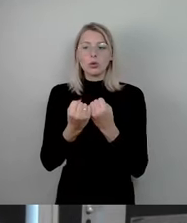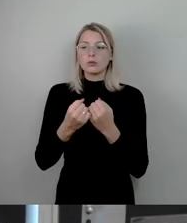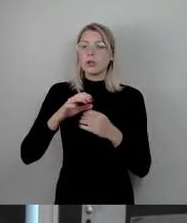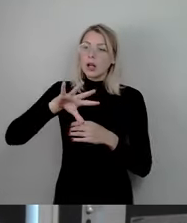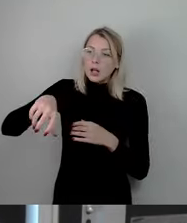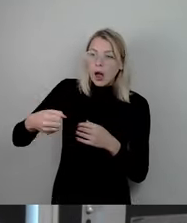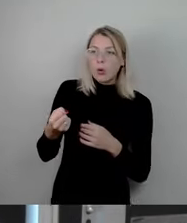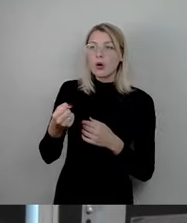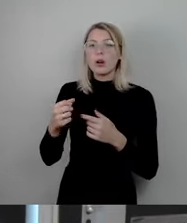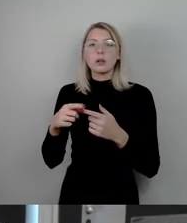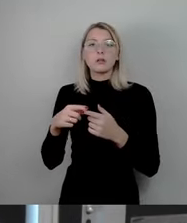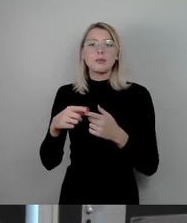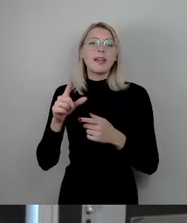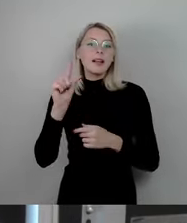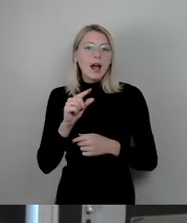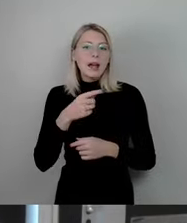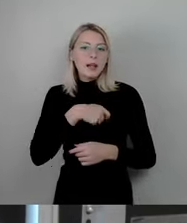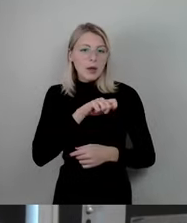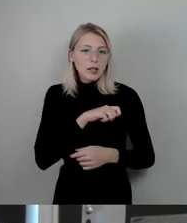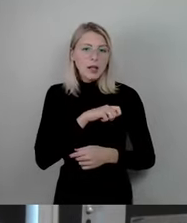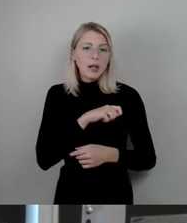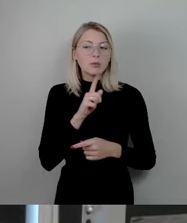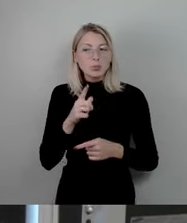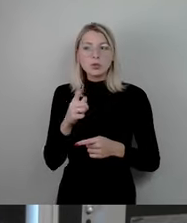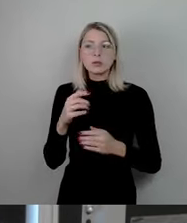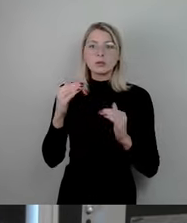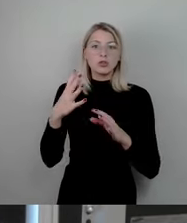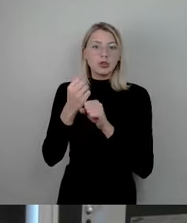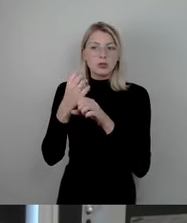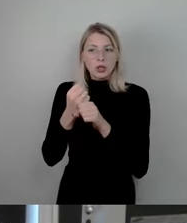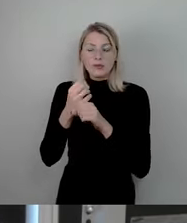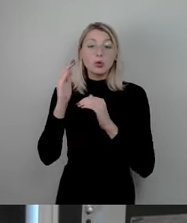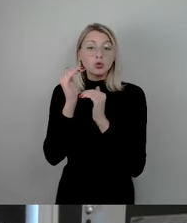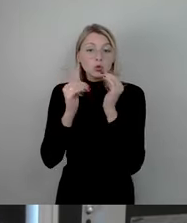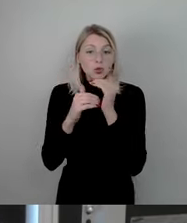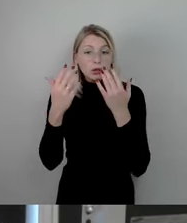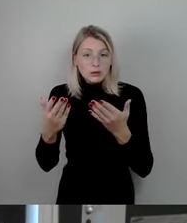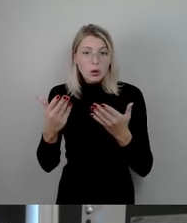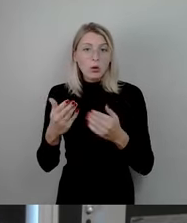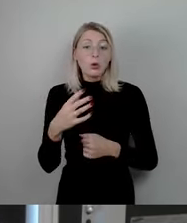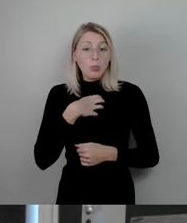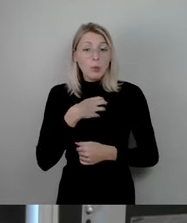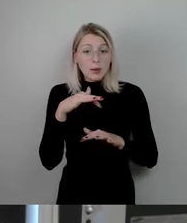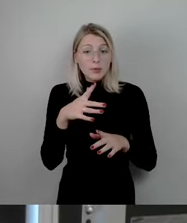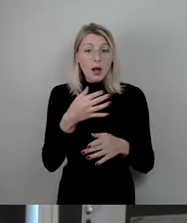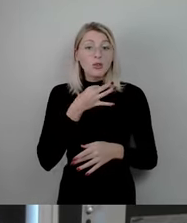Kleinkriminalität über Wasser halten zu müssen, vielleicht nur in Strukturen. Die haben hier eine Problem- und Notlage dahinter.